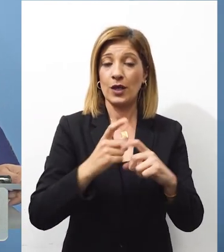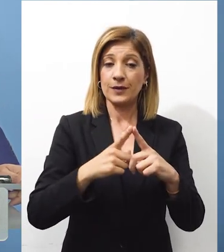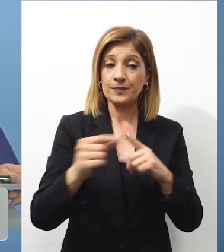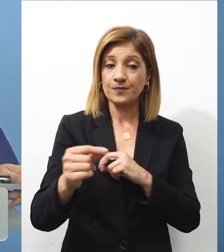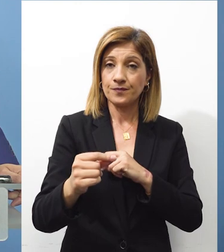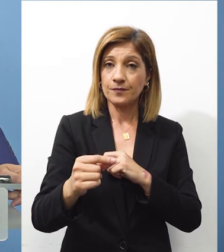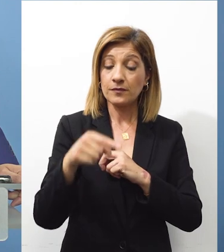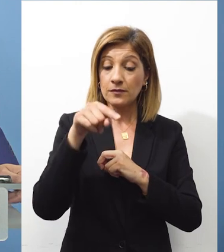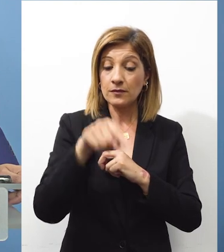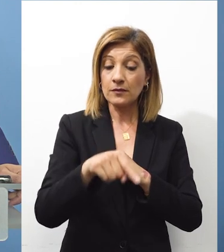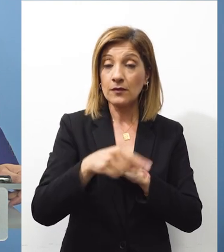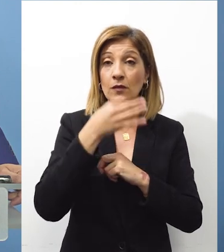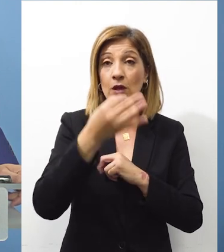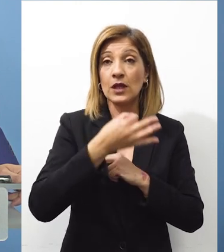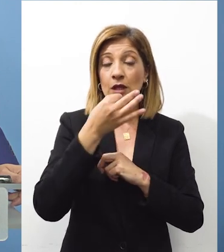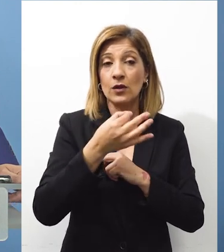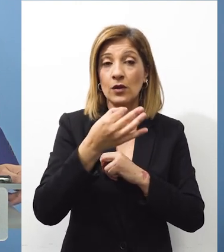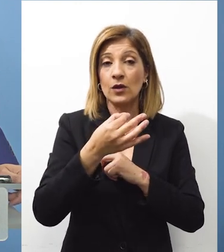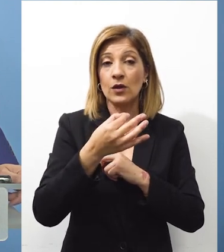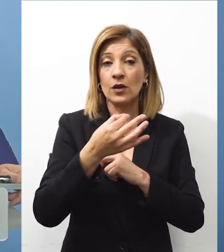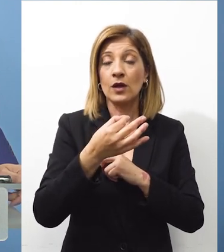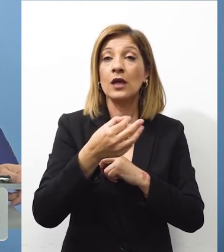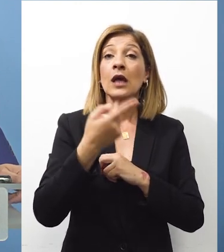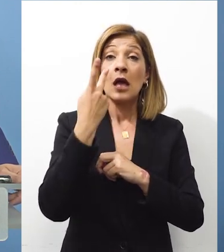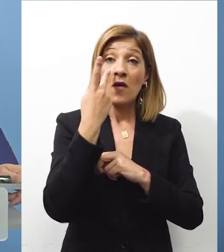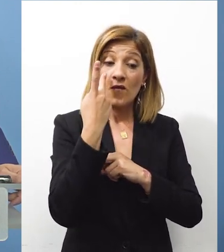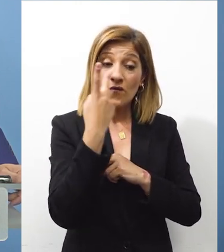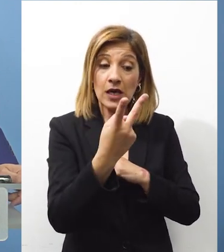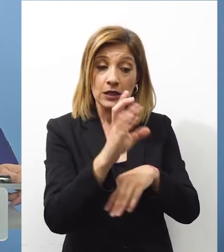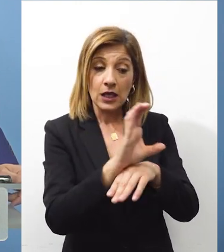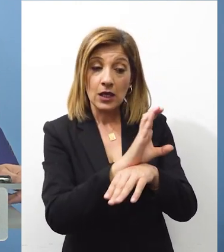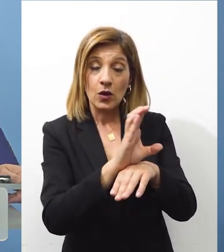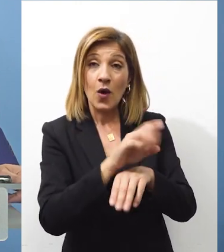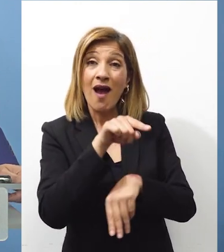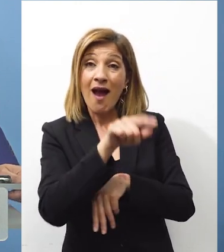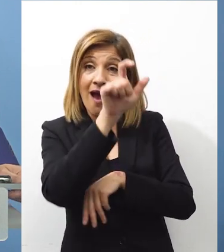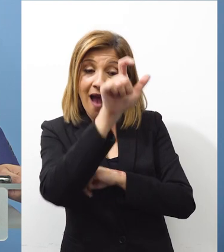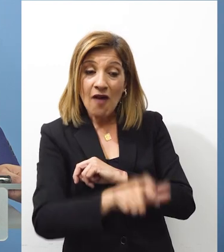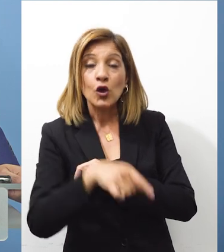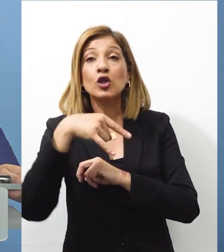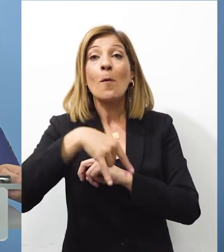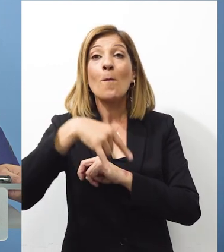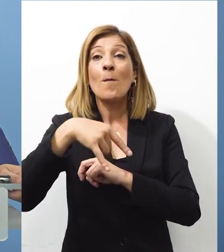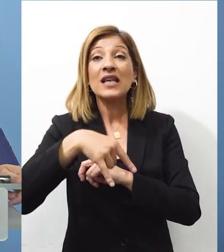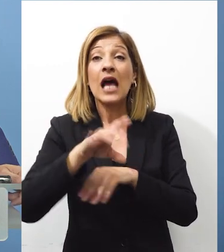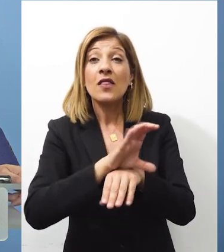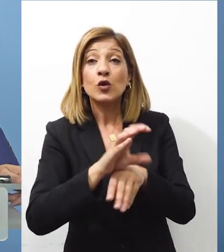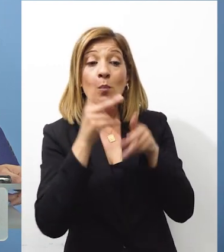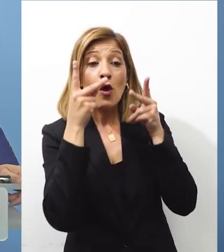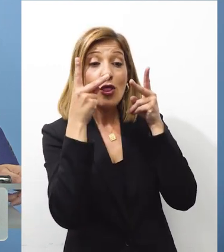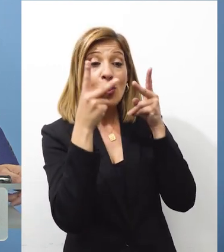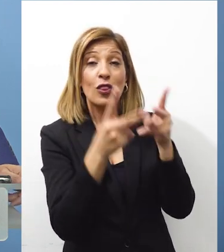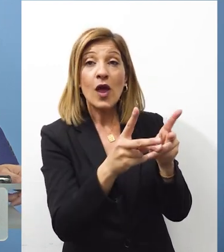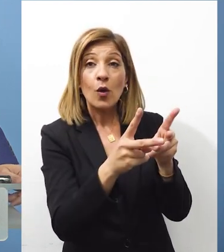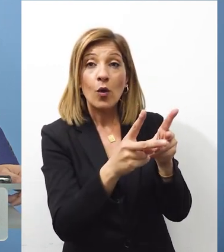στην οποία αναφέρεται ότι από τον υπολογιστή του κυρίου Πατσαλίδη έγινε